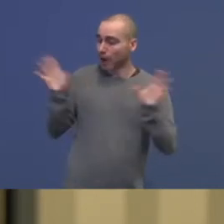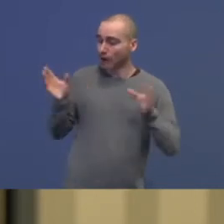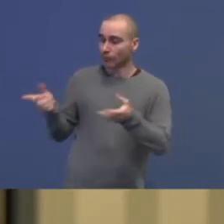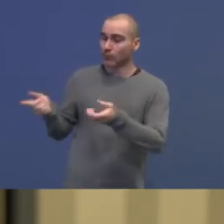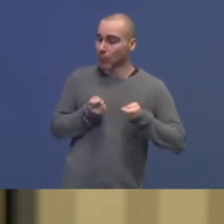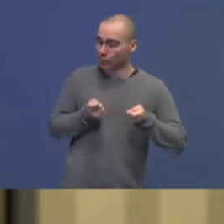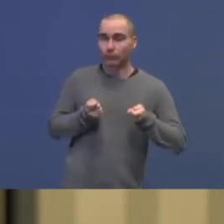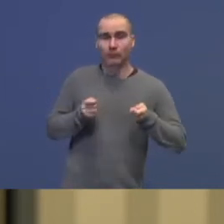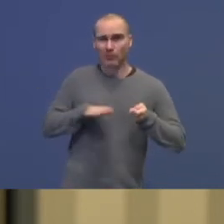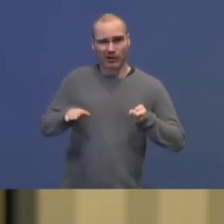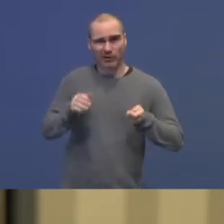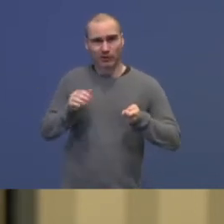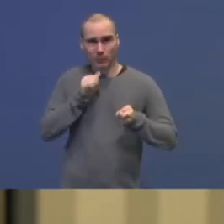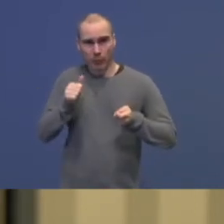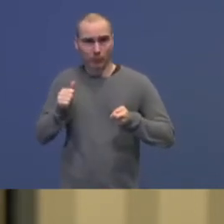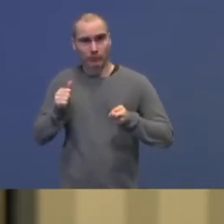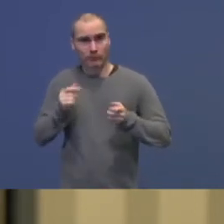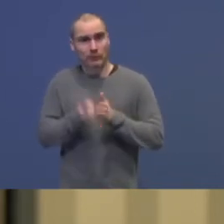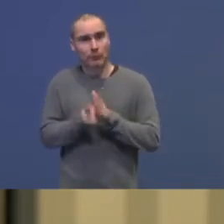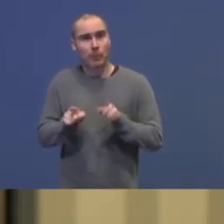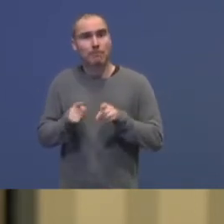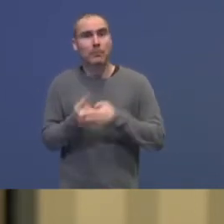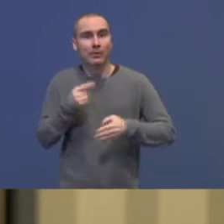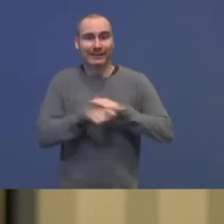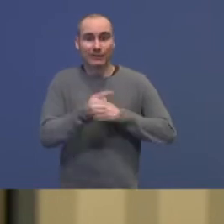og barna bør komme så raskt som mulig i skolen ifølge NOAS?